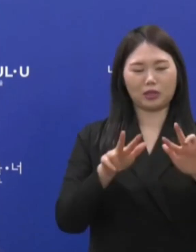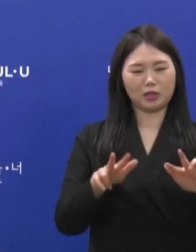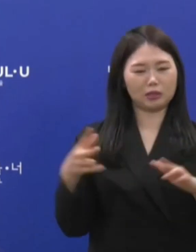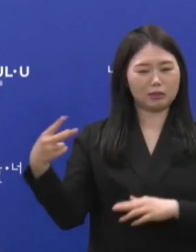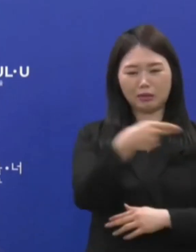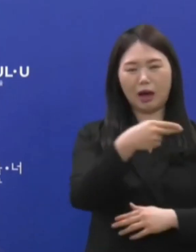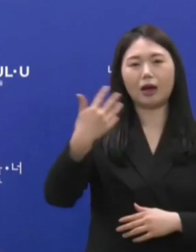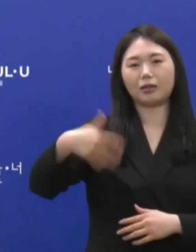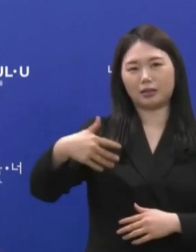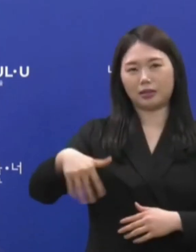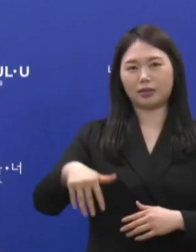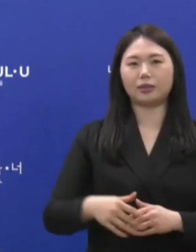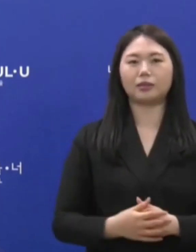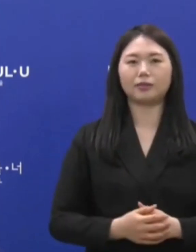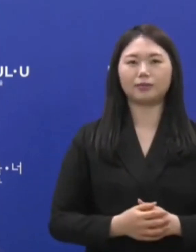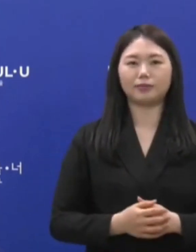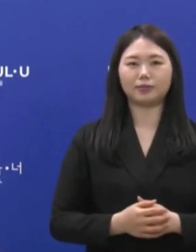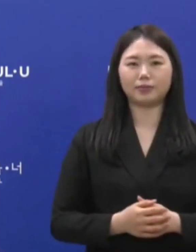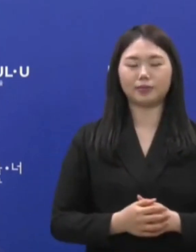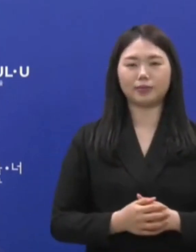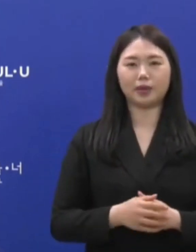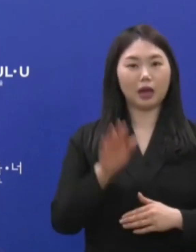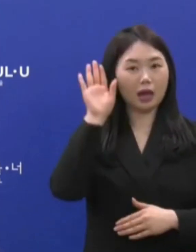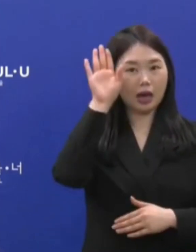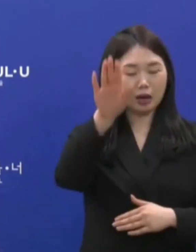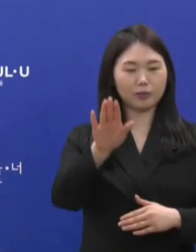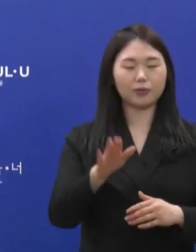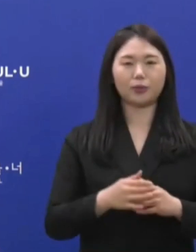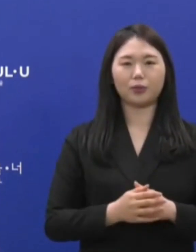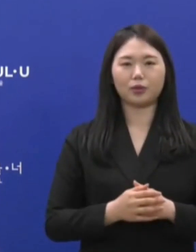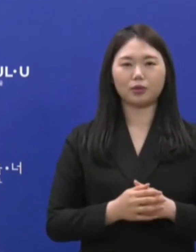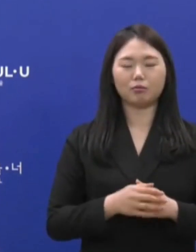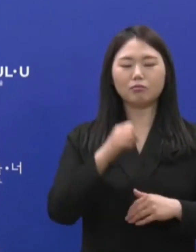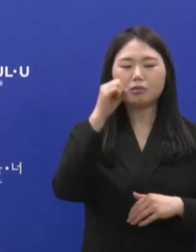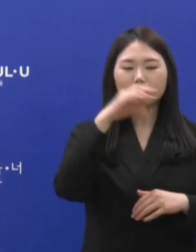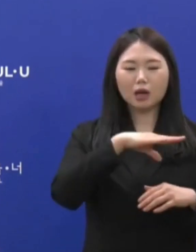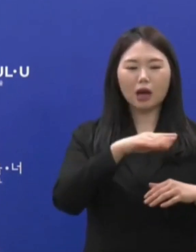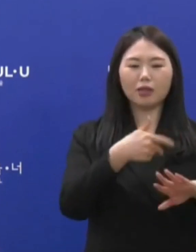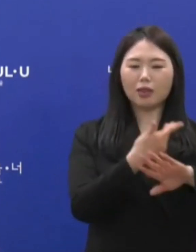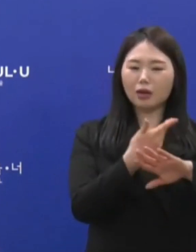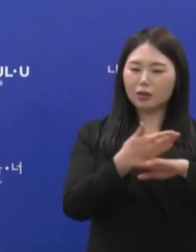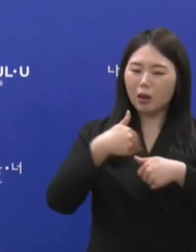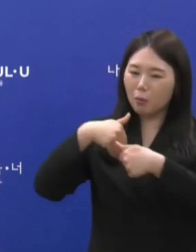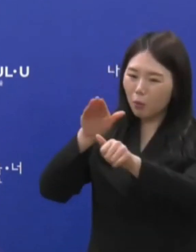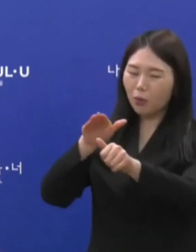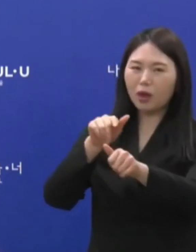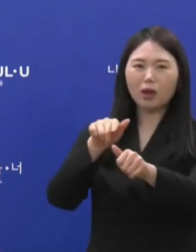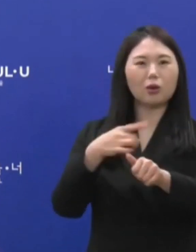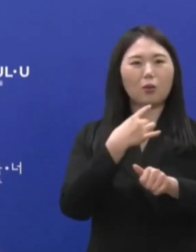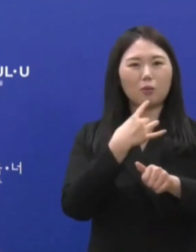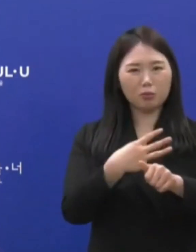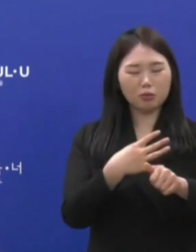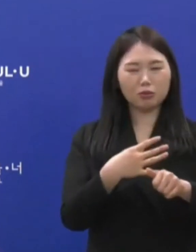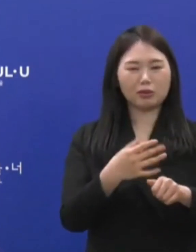성비위 사건이 발생할 때마다 전보발령 등 땜지식 처방에 머물렀기 때문임을 부인할 수 없습니다.